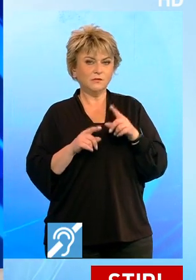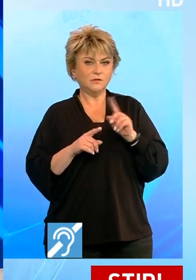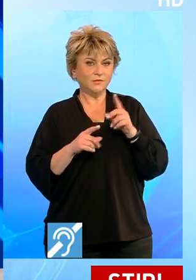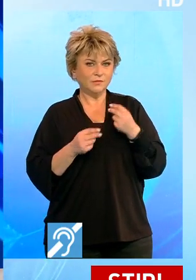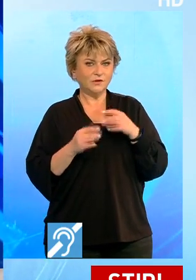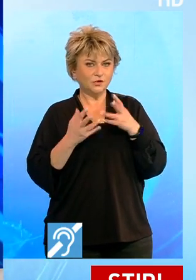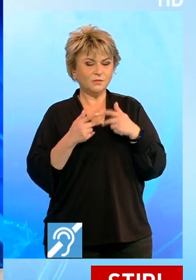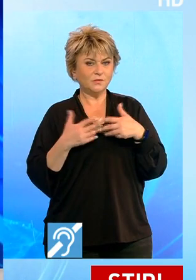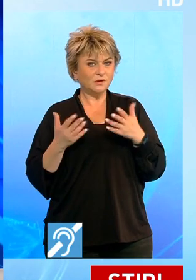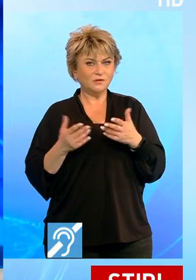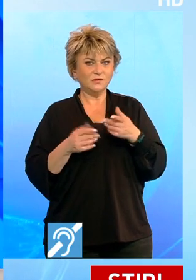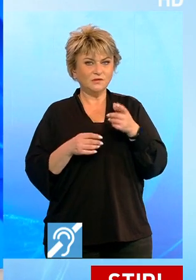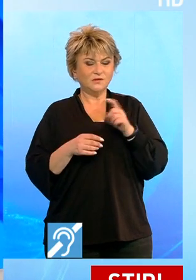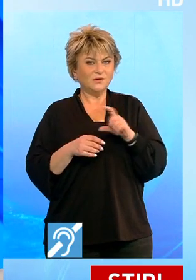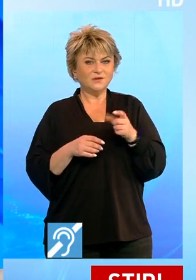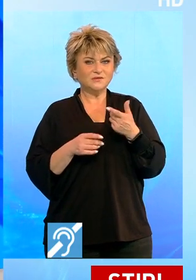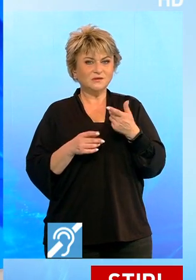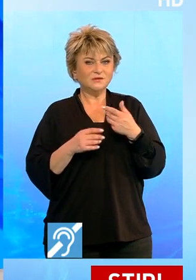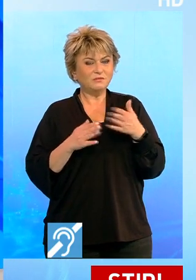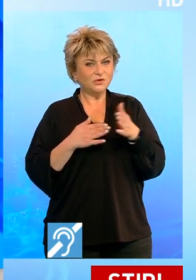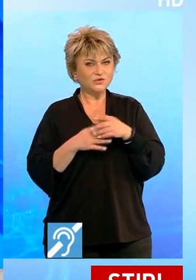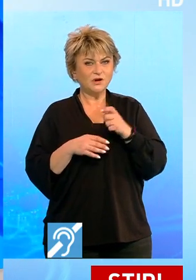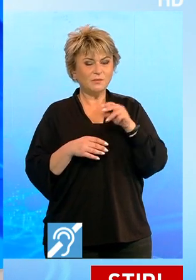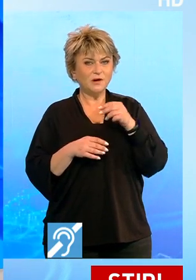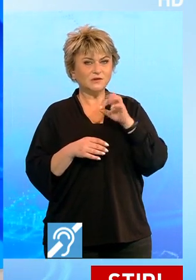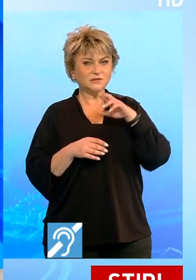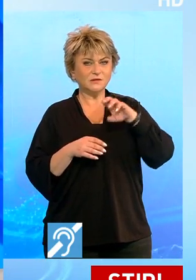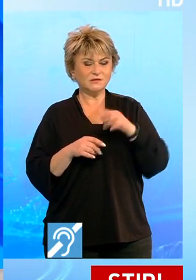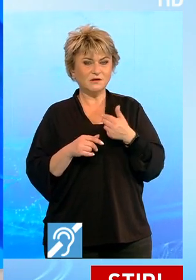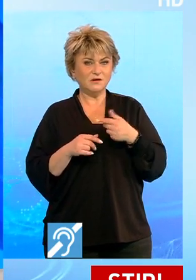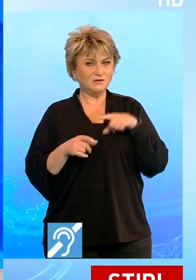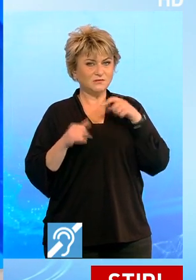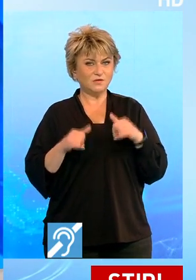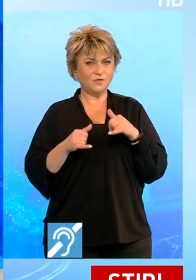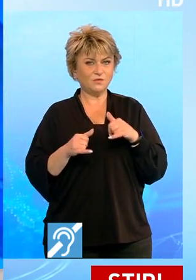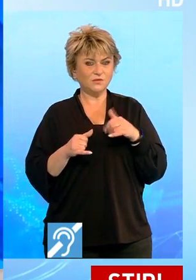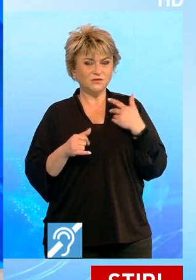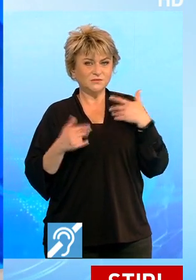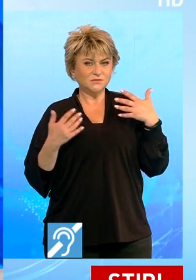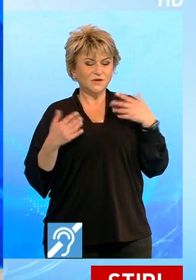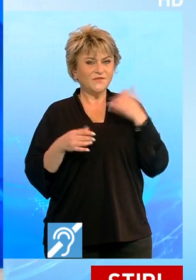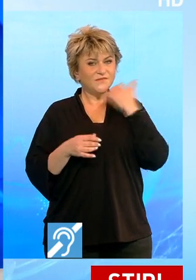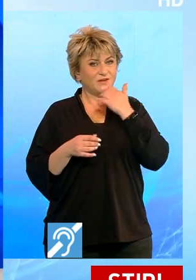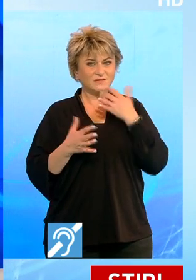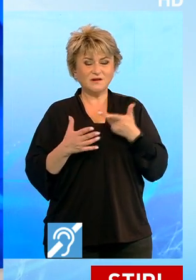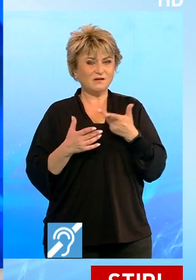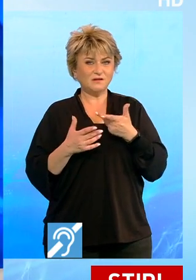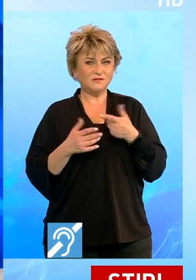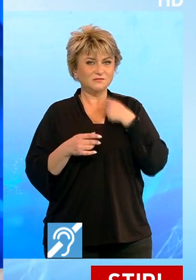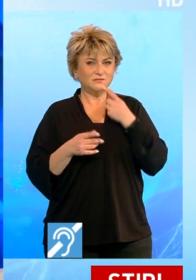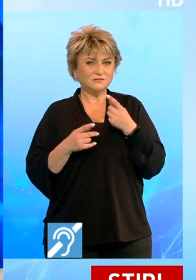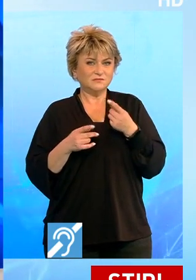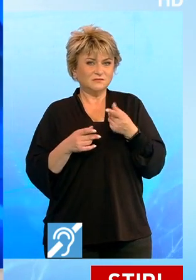Din cauza numărului mare de alge și a unor specii de pești, apa cristalină, de altă dată, este acum verzuie, lucru care afectează